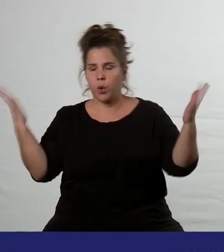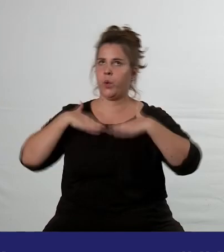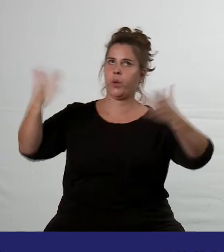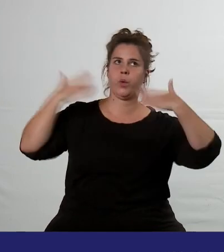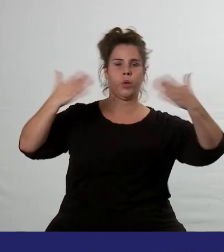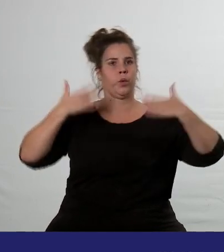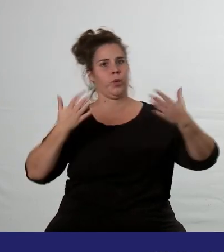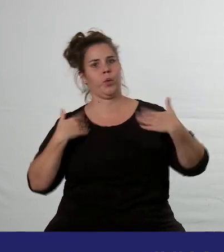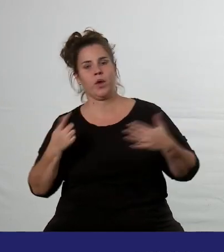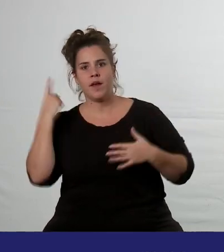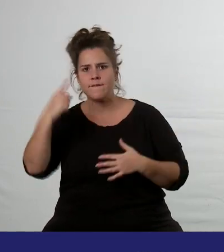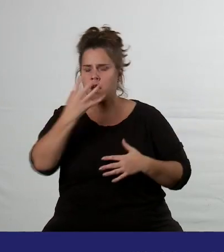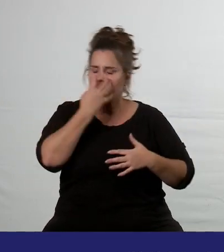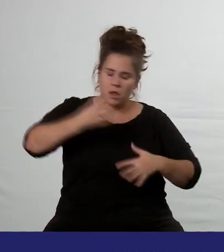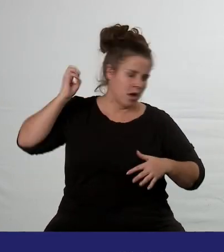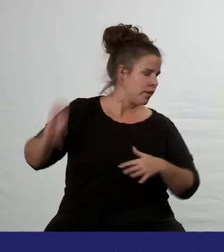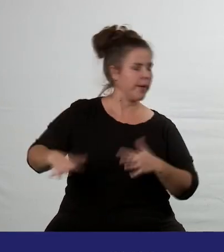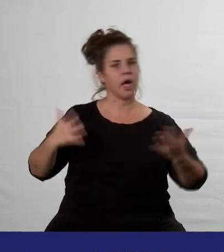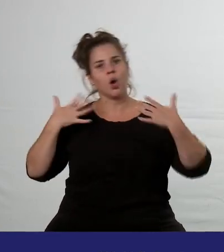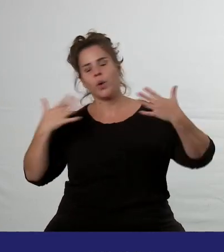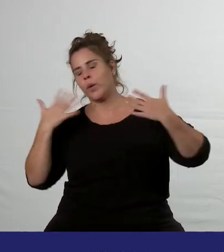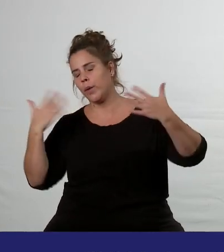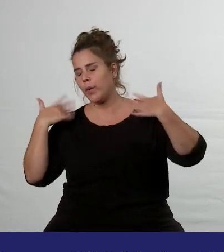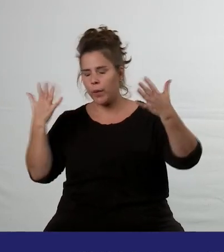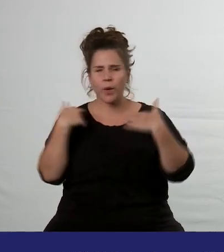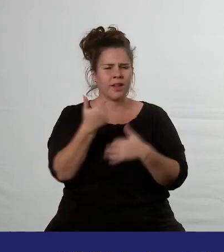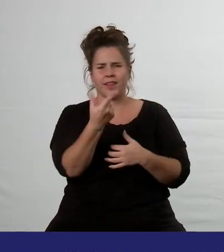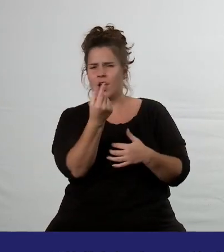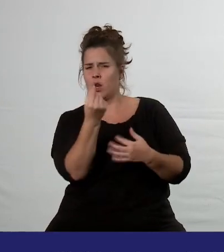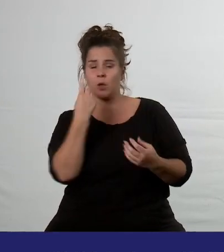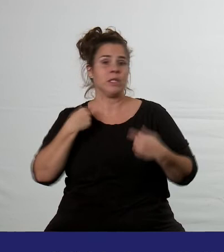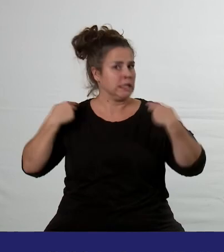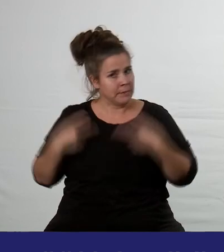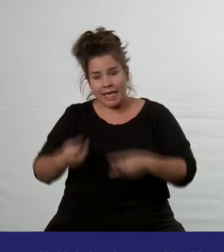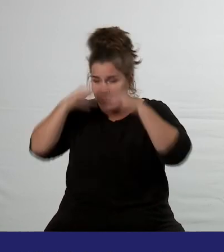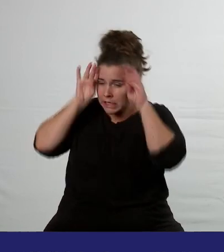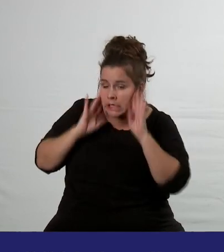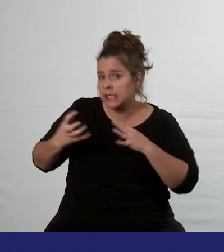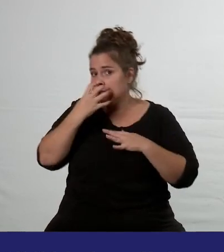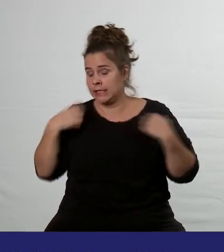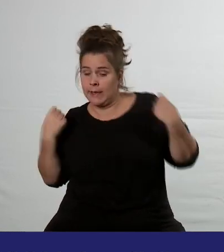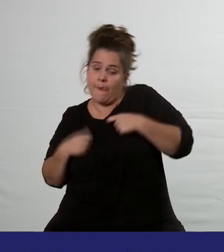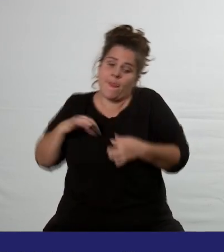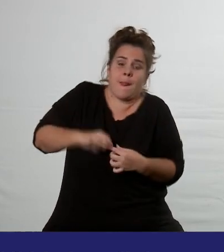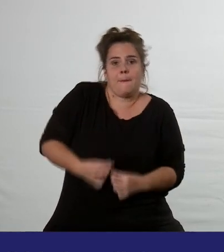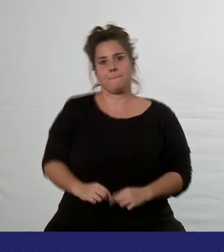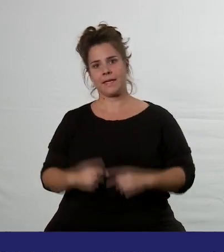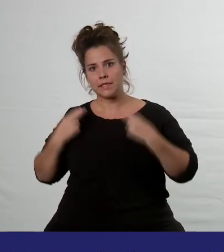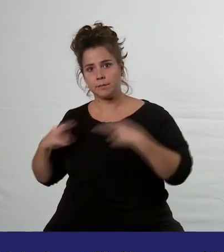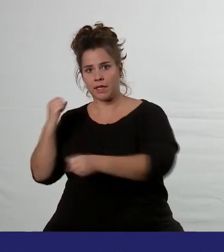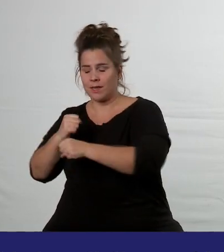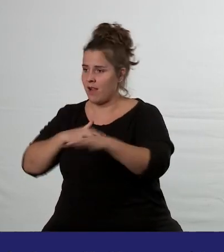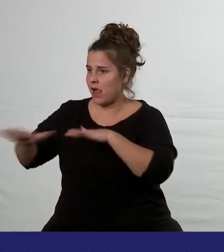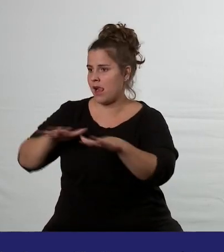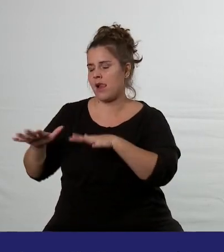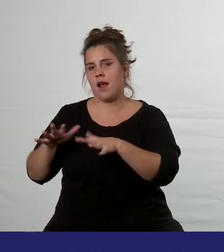nadýchat, čer svého vzduchu bez respirátoru, chvíli posedět a zase se jít oblékat. Takhle vypadá každá směna. Ale společně to